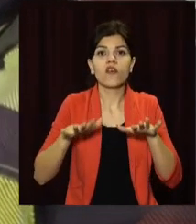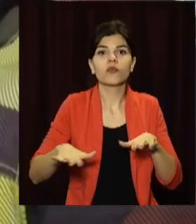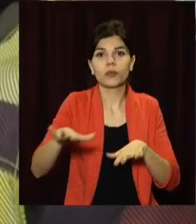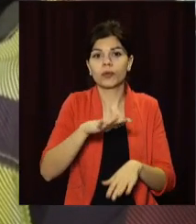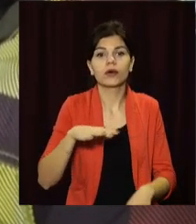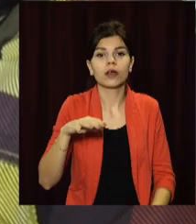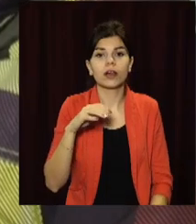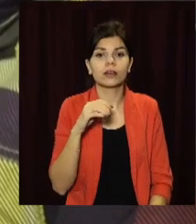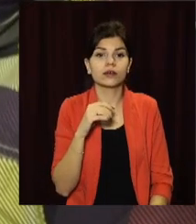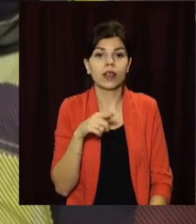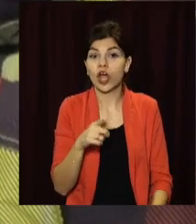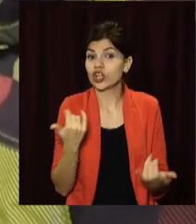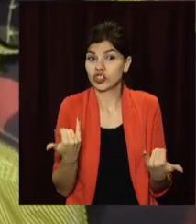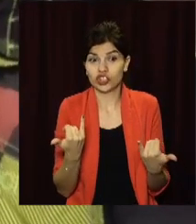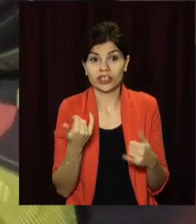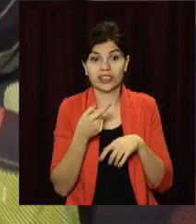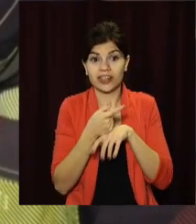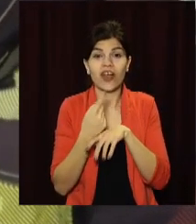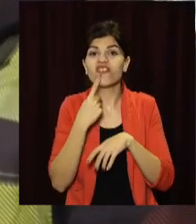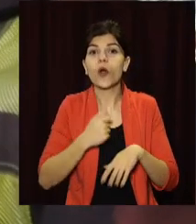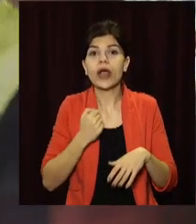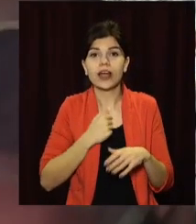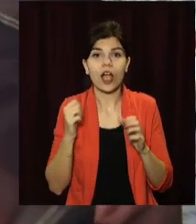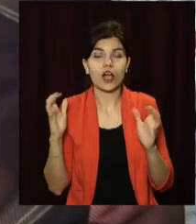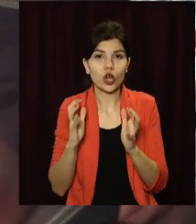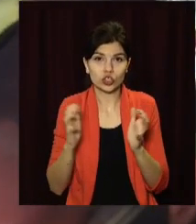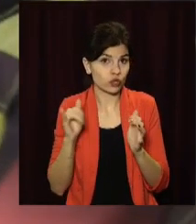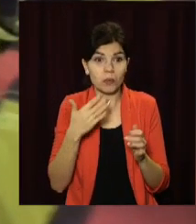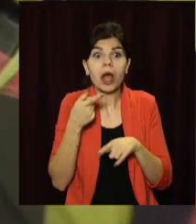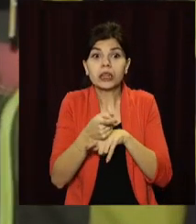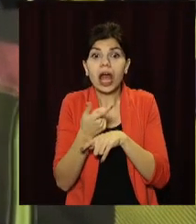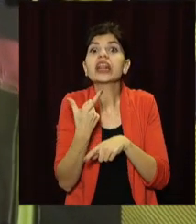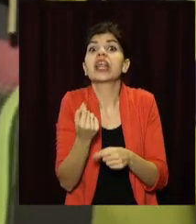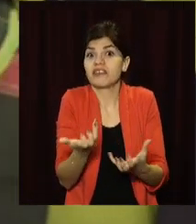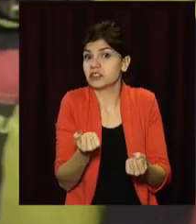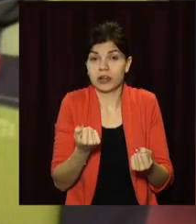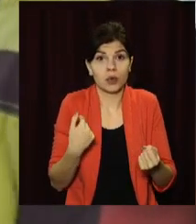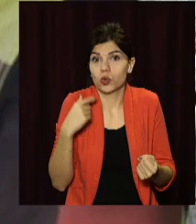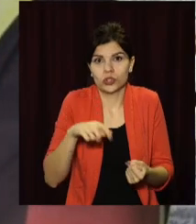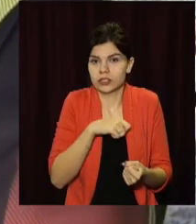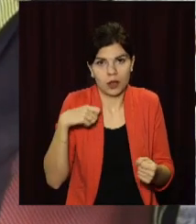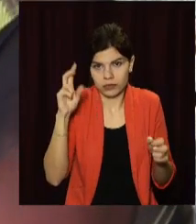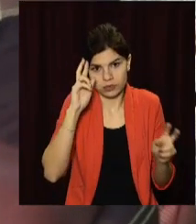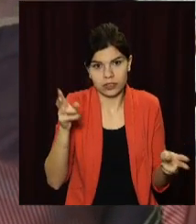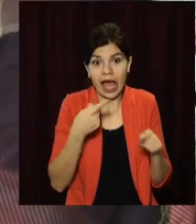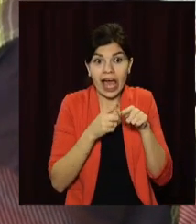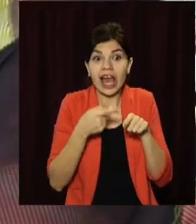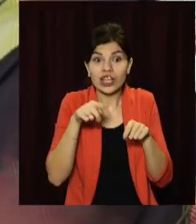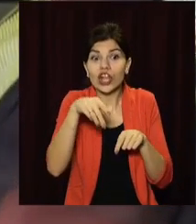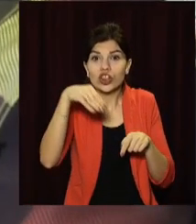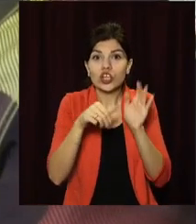їх немає на озброєнній, навіть на хранівіщі немає. Де вони його доставили, ми навіть самі не знаємо. Це Т